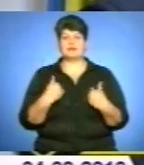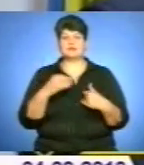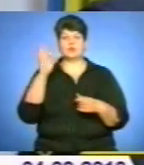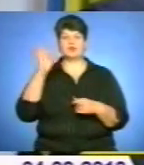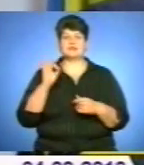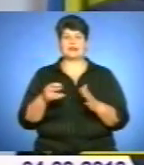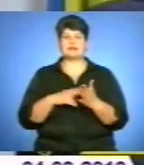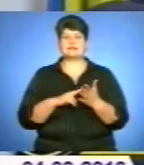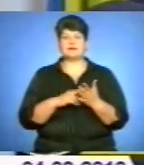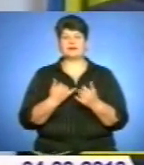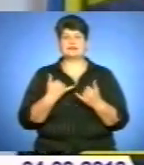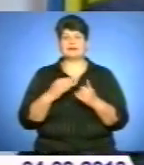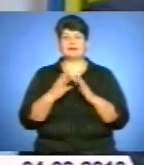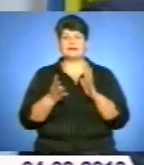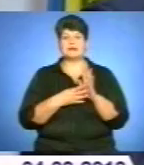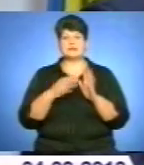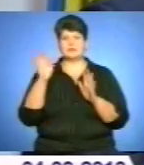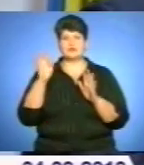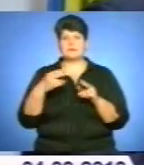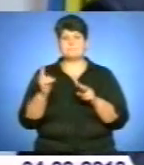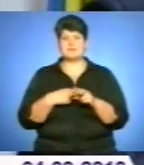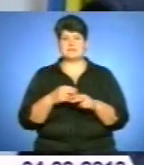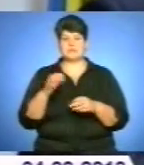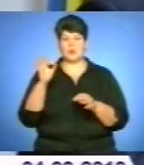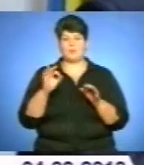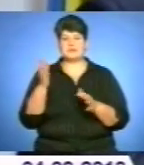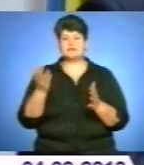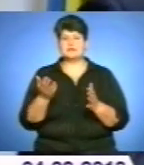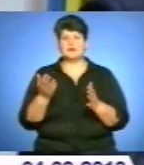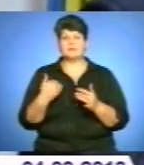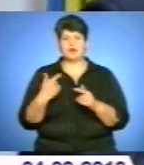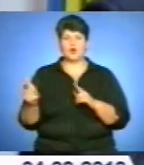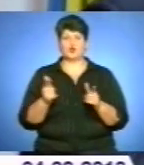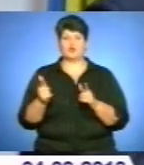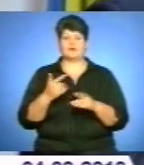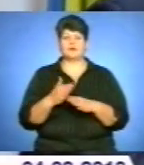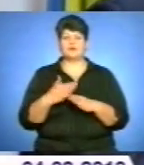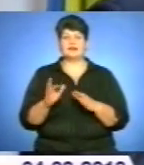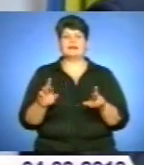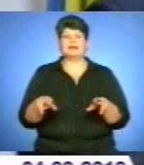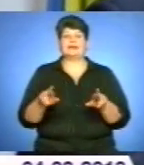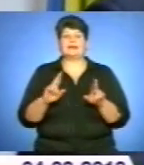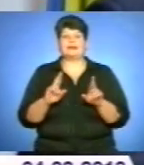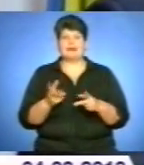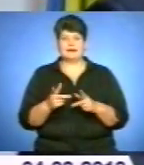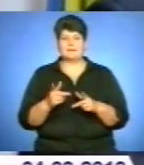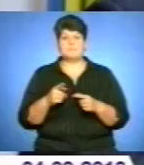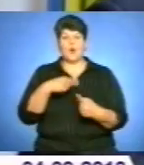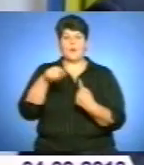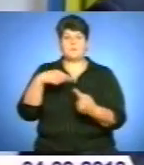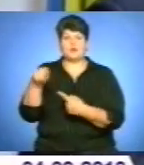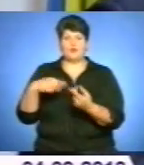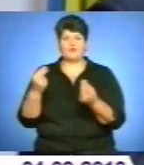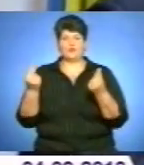ставка для аграріїв 19% без комісій. Ми готові кредитувати як підобігові кошти